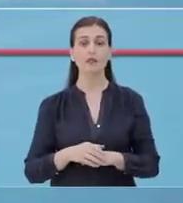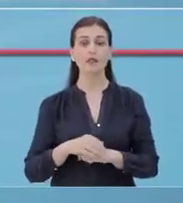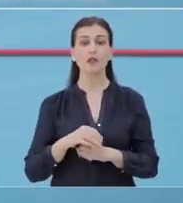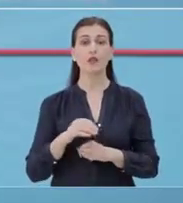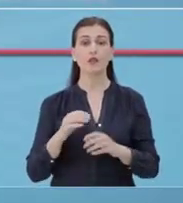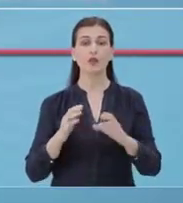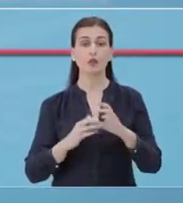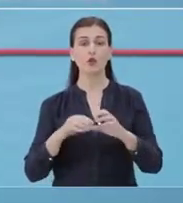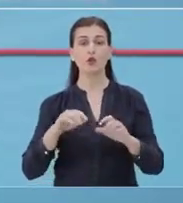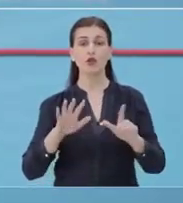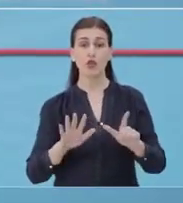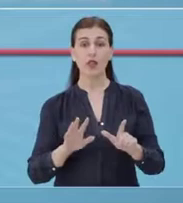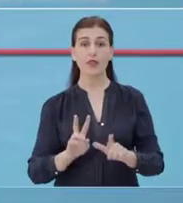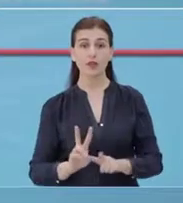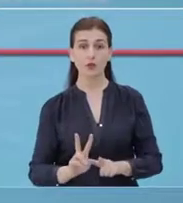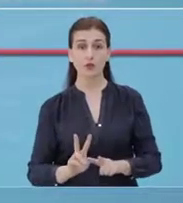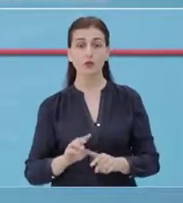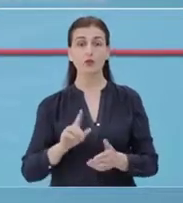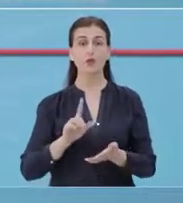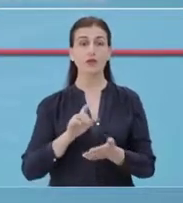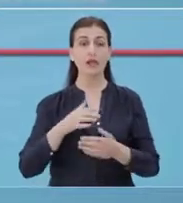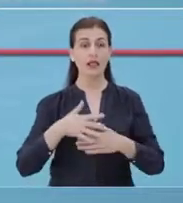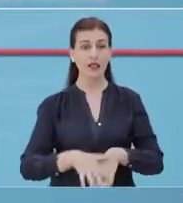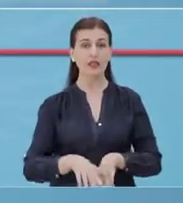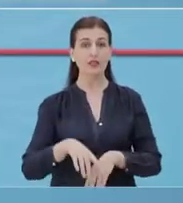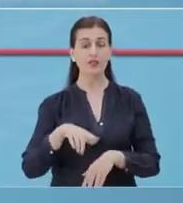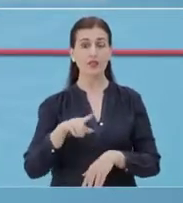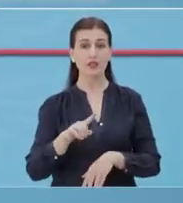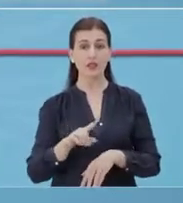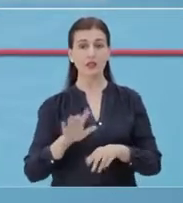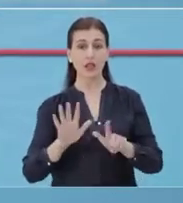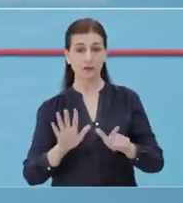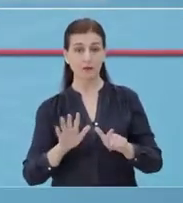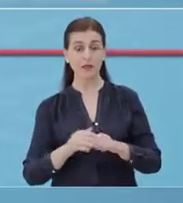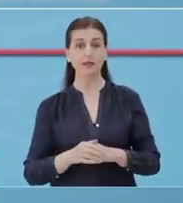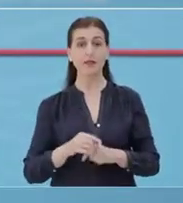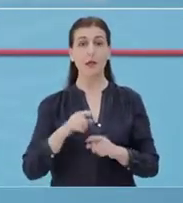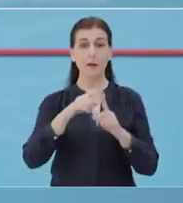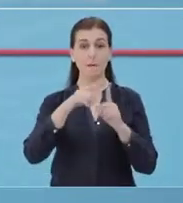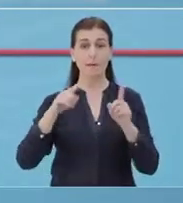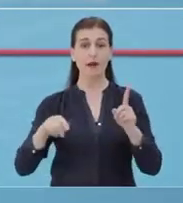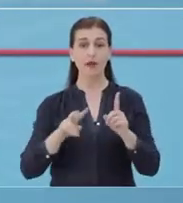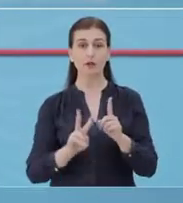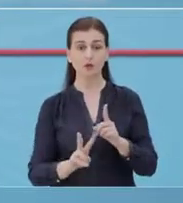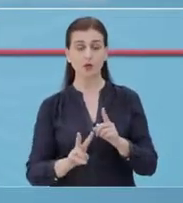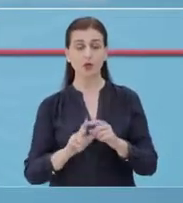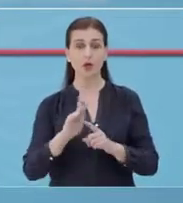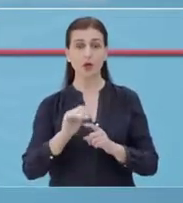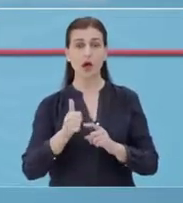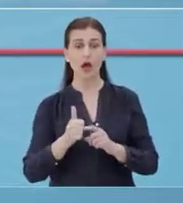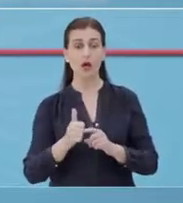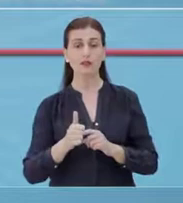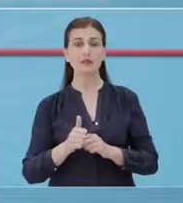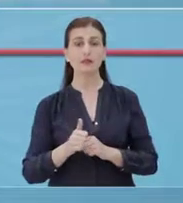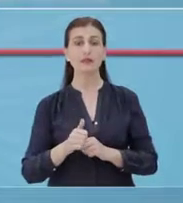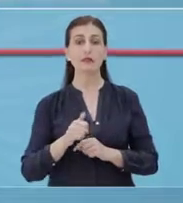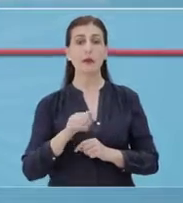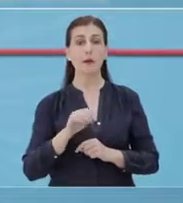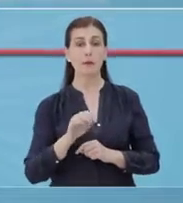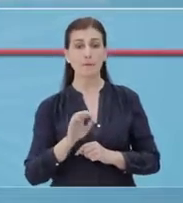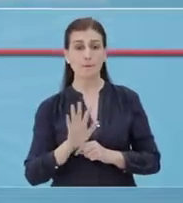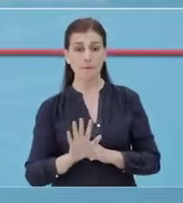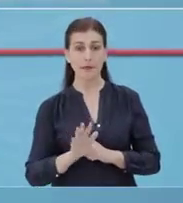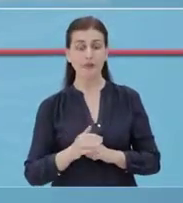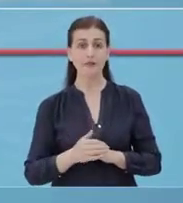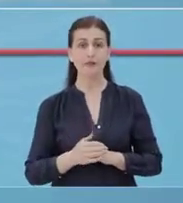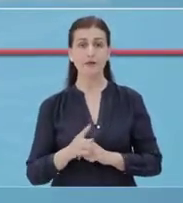në shkodër 71 raste vazhdojmë, në leshë 14 raste, në beratë 2 raste, në hasë vazhdojmë 30 raste,